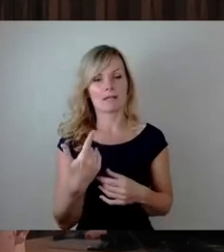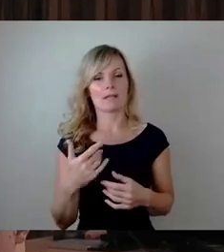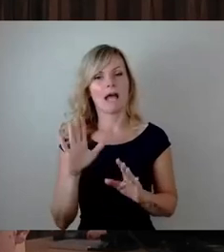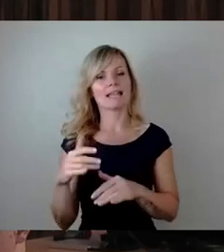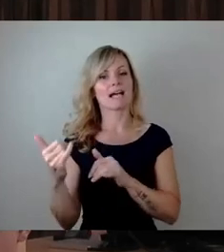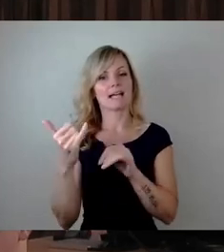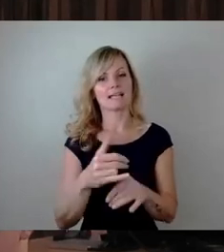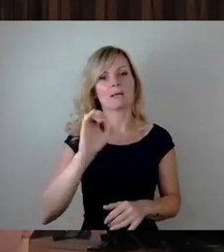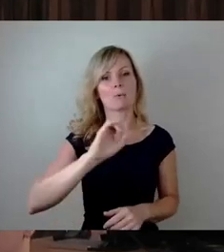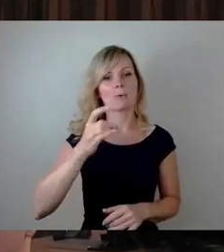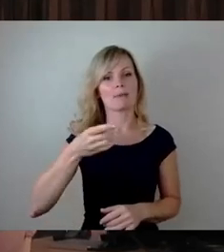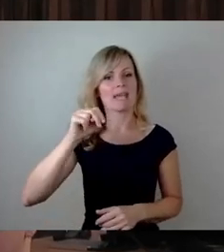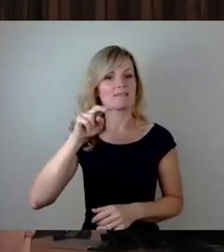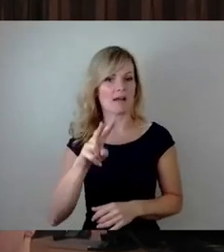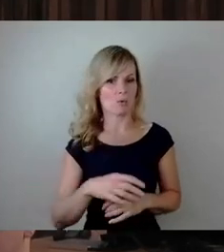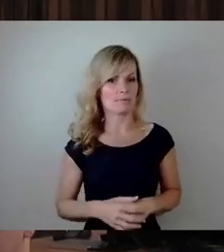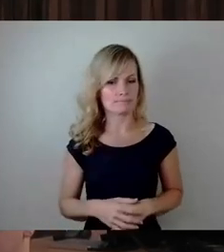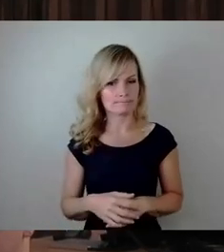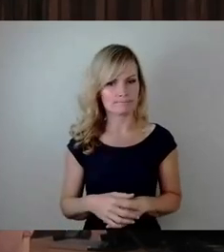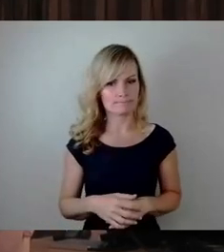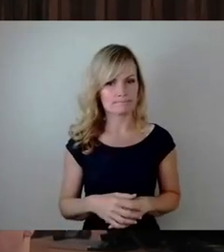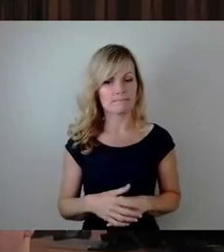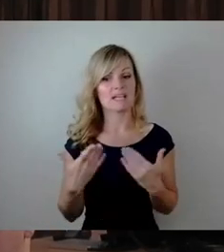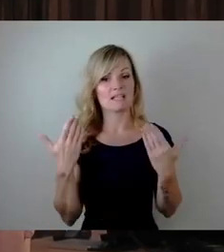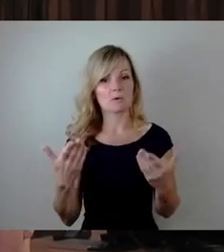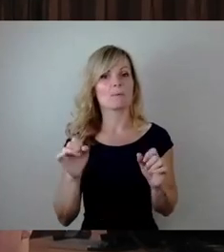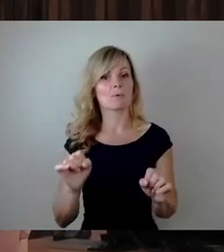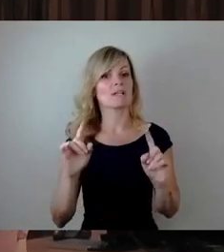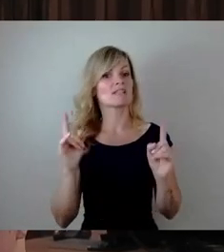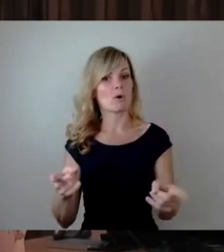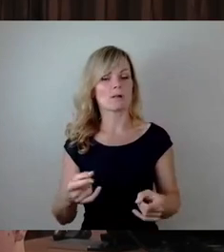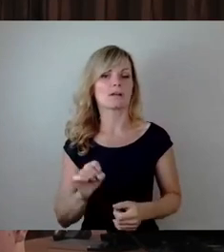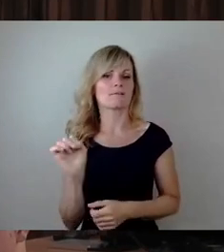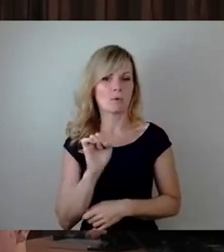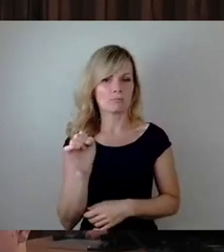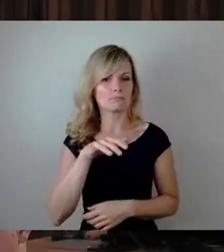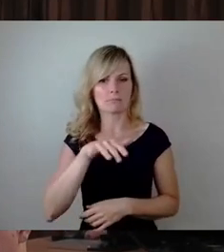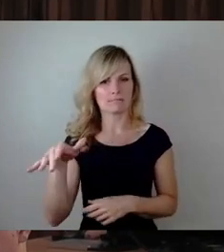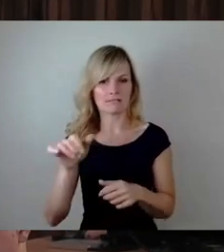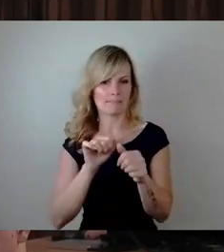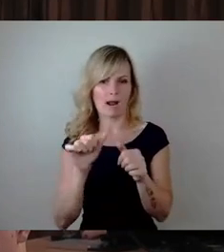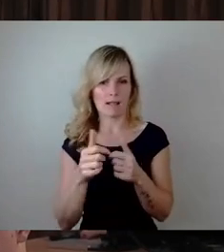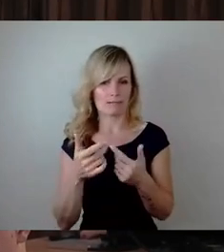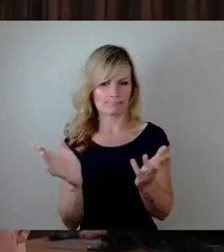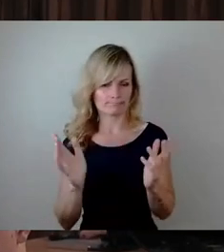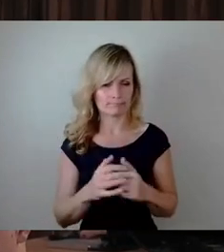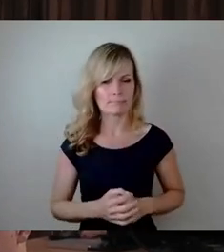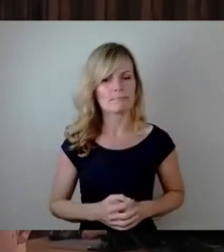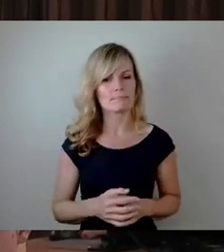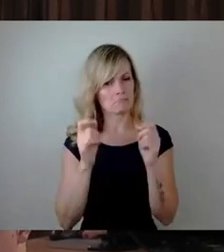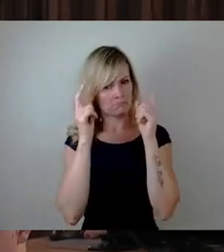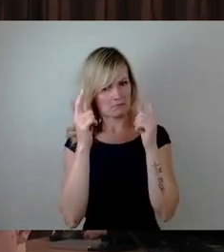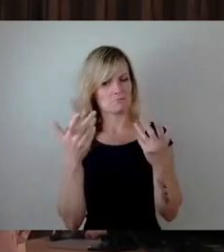ÖPNV. Wurde darauf gesetzt, dass möglichst mit dem ÖPNV auch anzureisen ist, aufgrund der Parkplatzsituation. Und das Erstaunliche ist, dass die